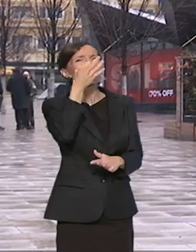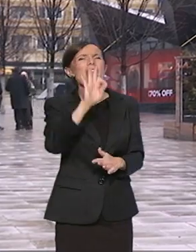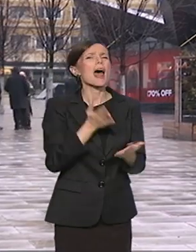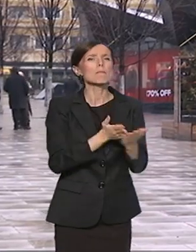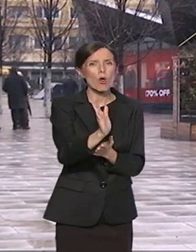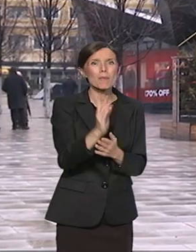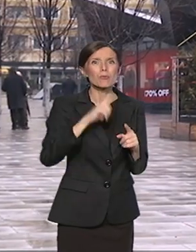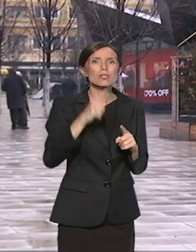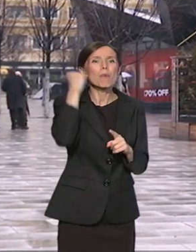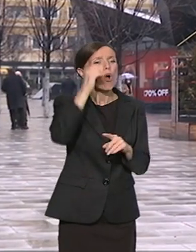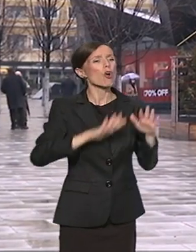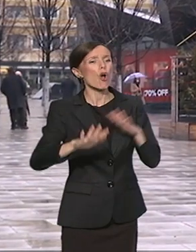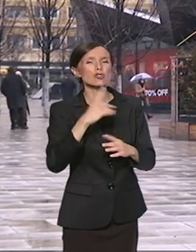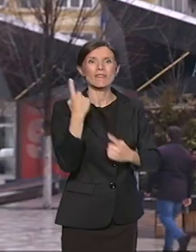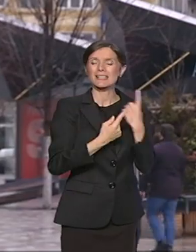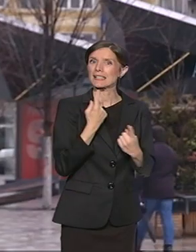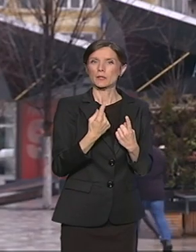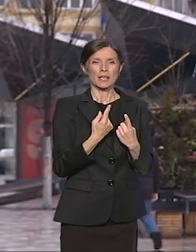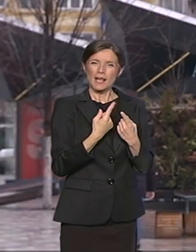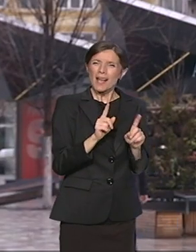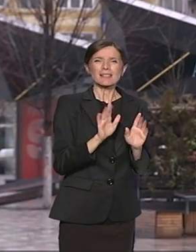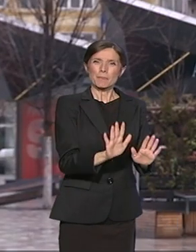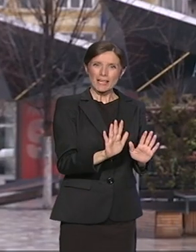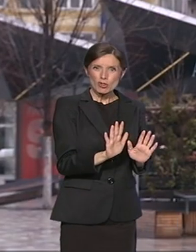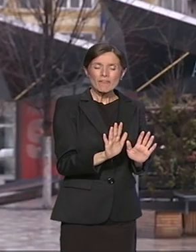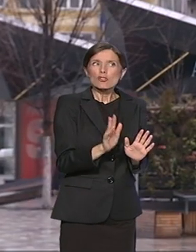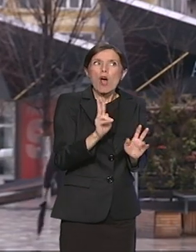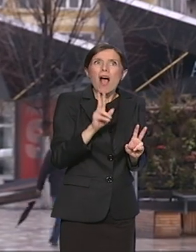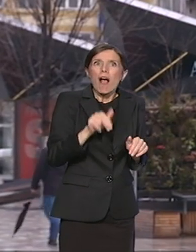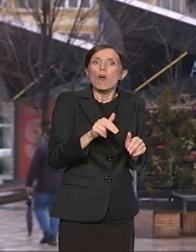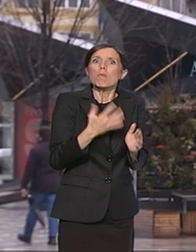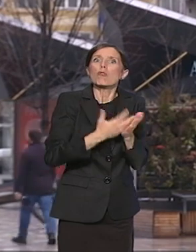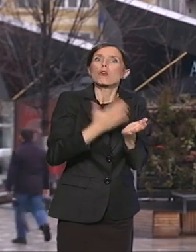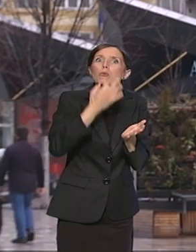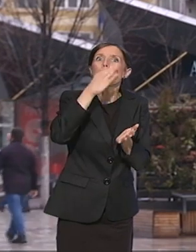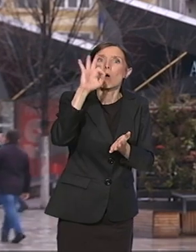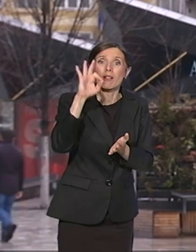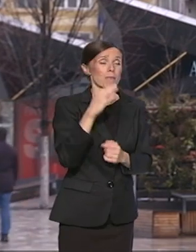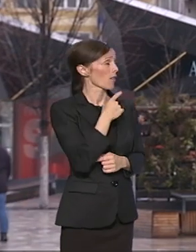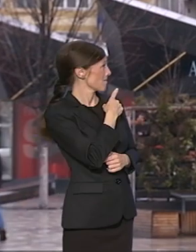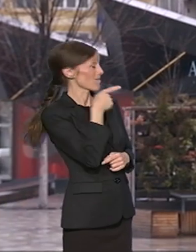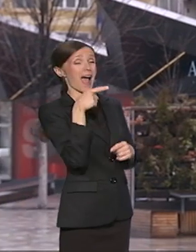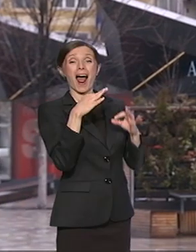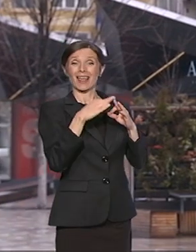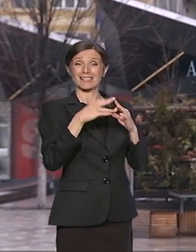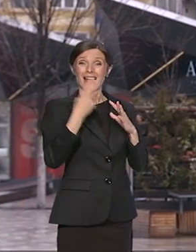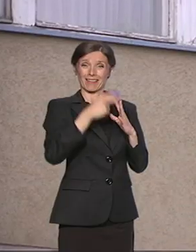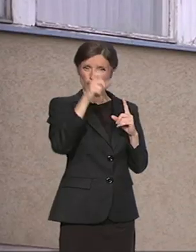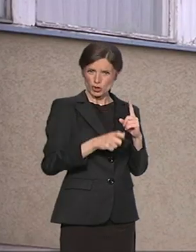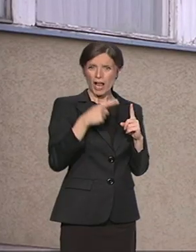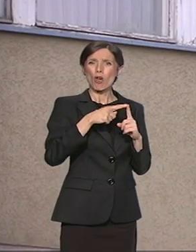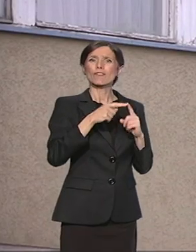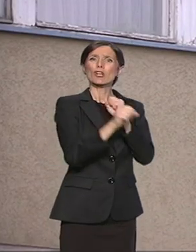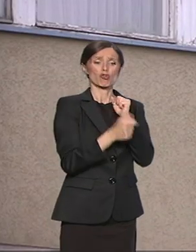Metohije bio održiv plan. Jedan od njih je Aleksandar Čanović. Ovaj je absolvent medicine i student prava,